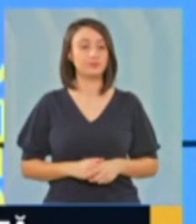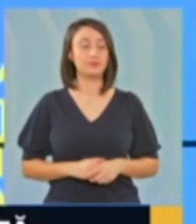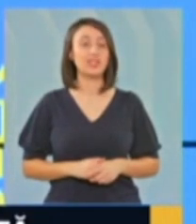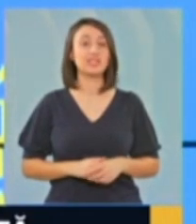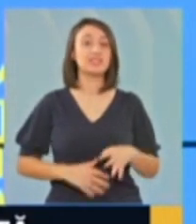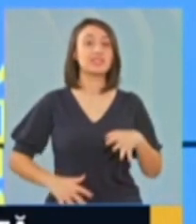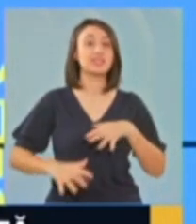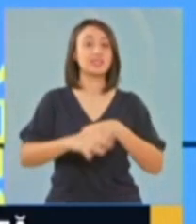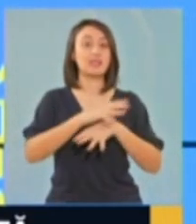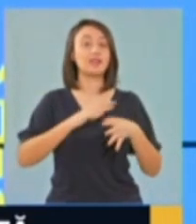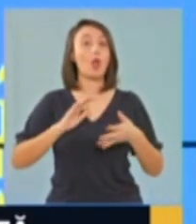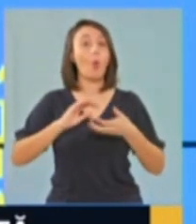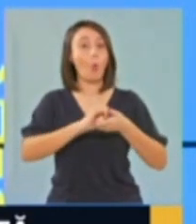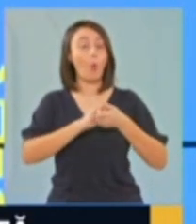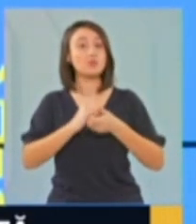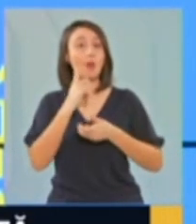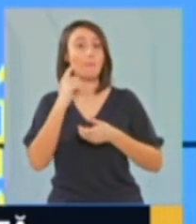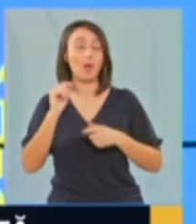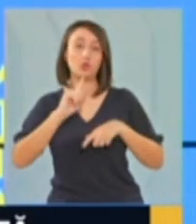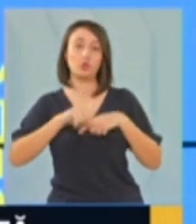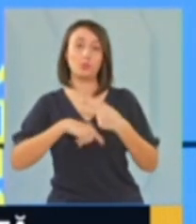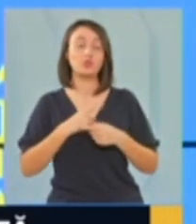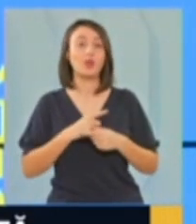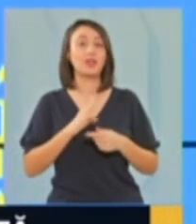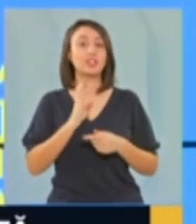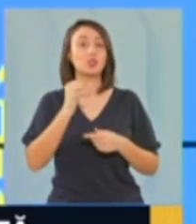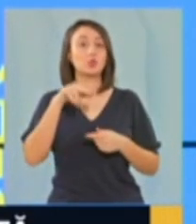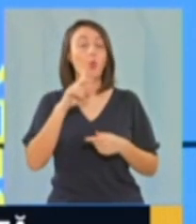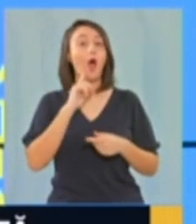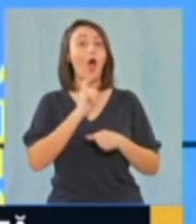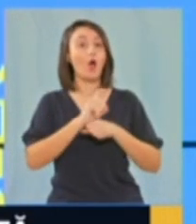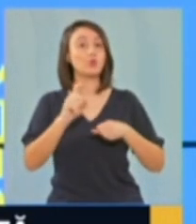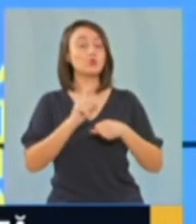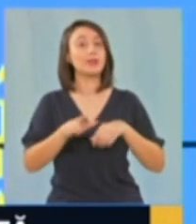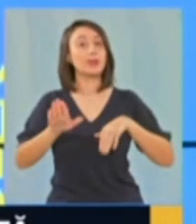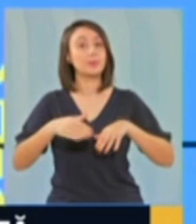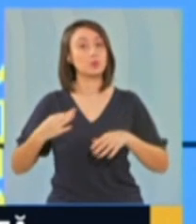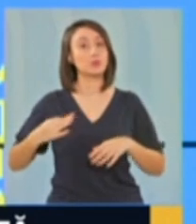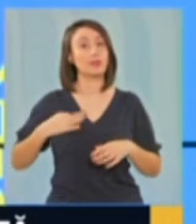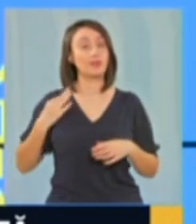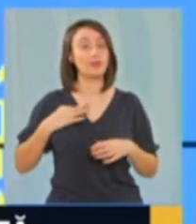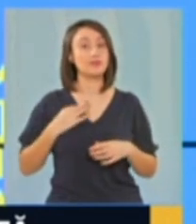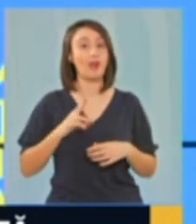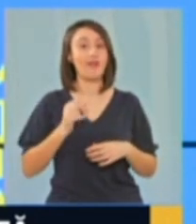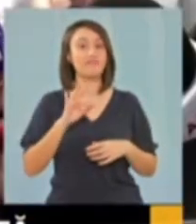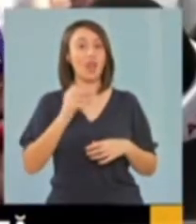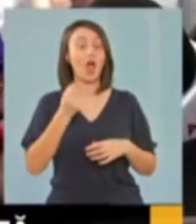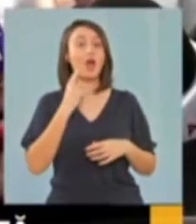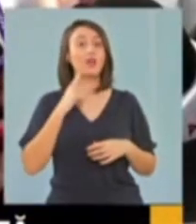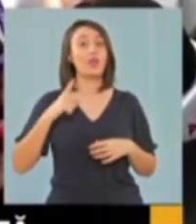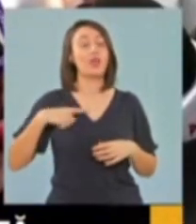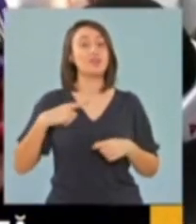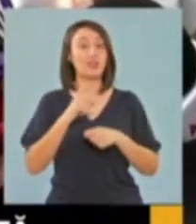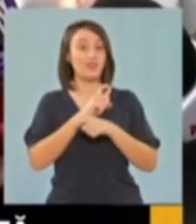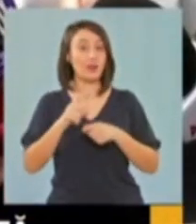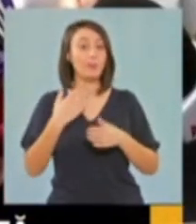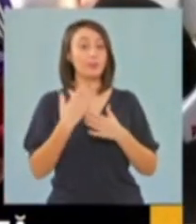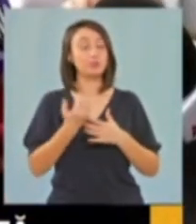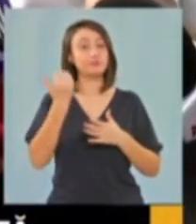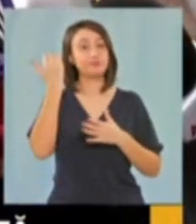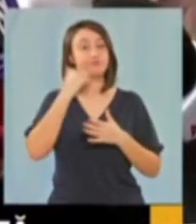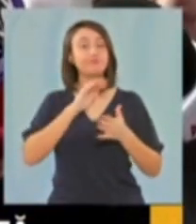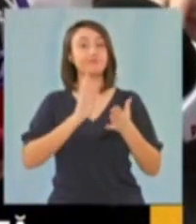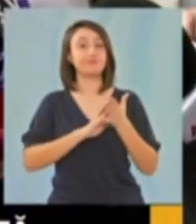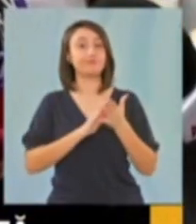Scandalul din coaliție a plecat după ce Florin Câțul a acuzat pe ministrul sănătății Alexandru Rafila că este de vină pentru ieșecul